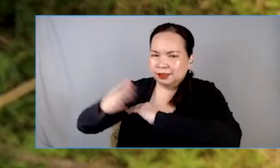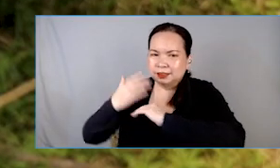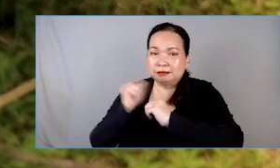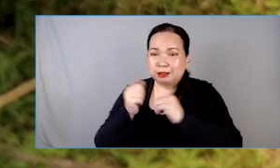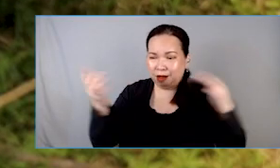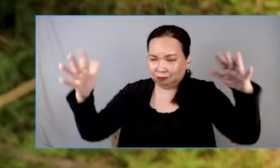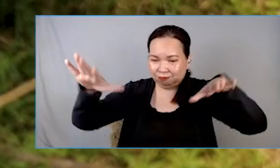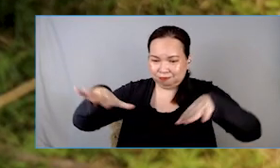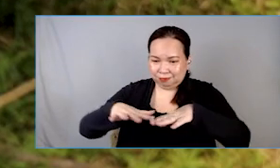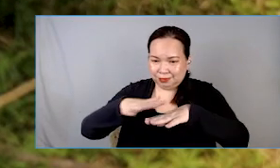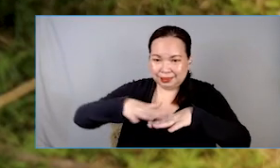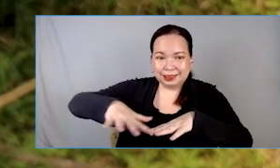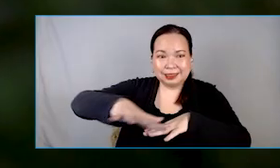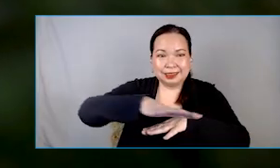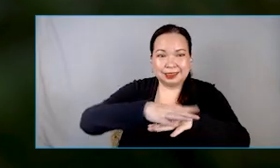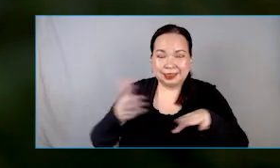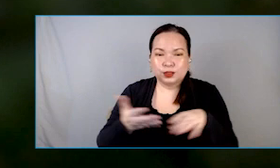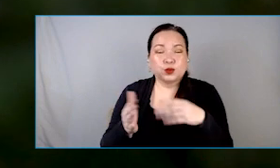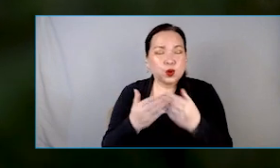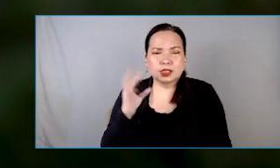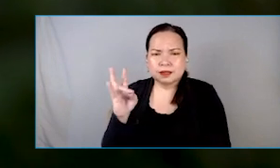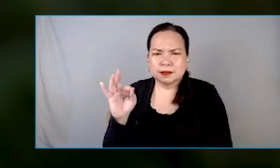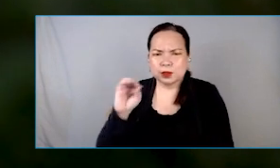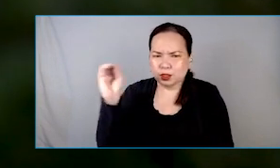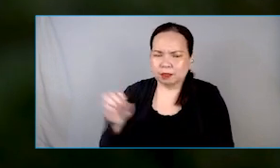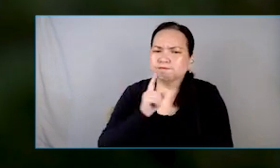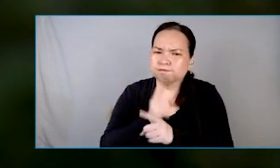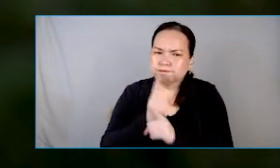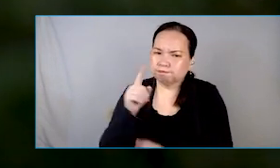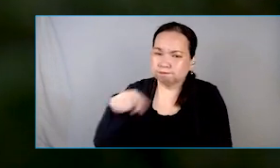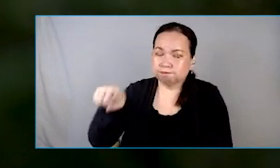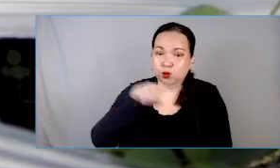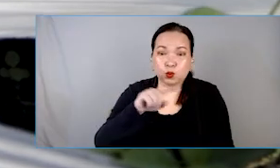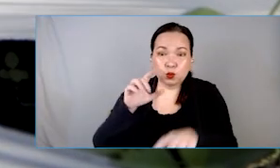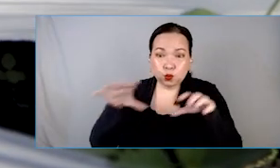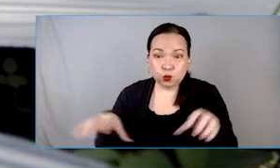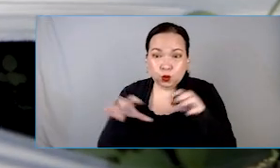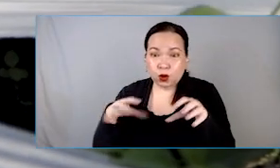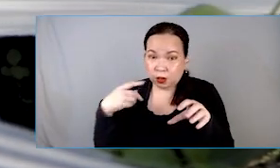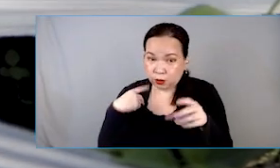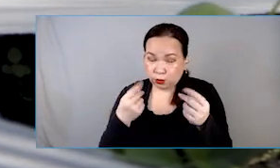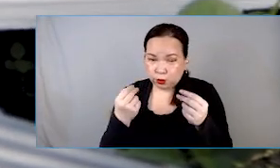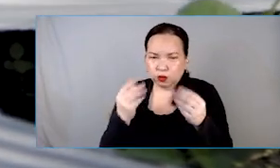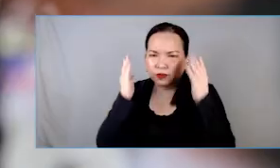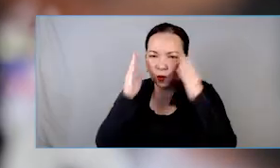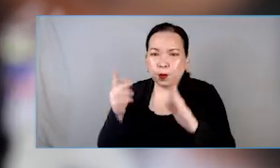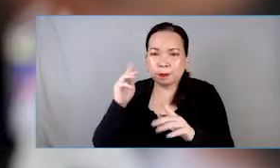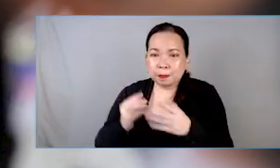mostly talaga, about 79% ng trabaho namin is based on agriculture.